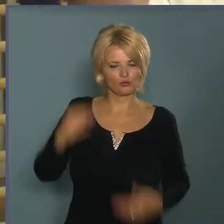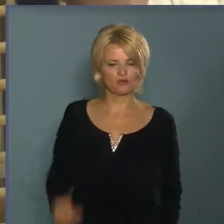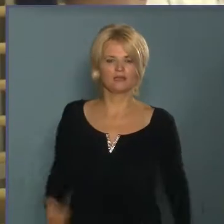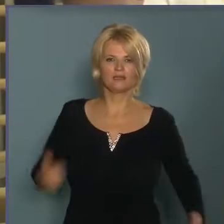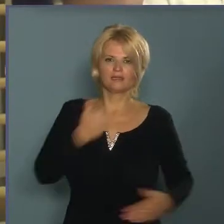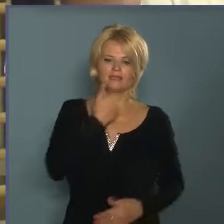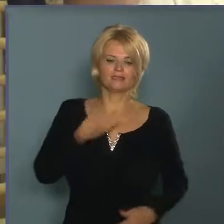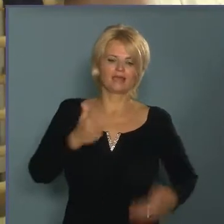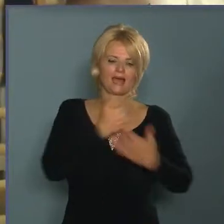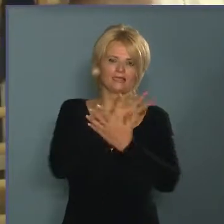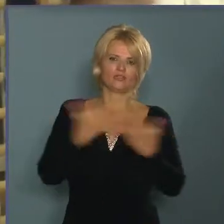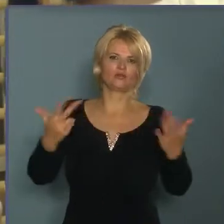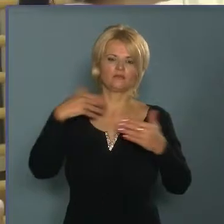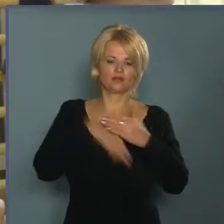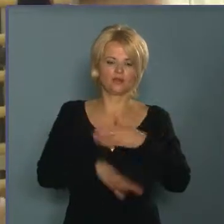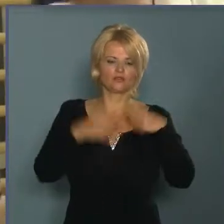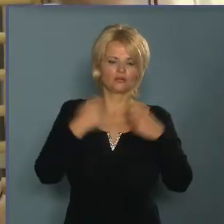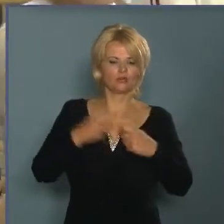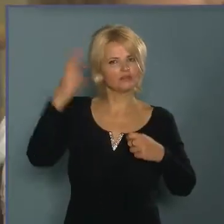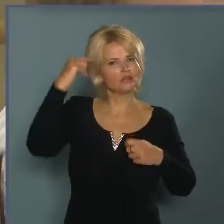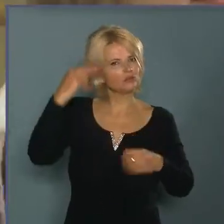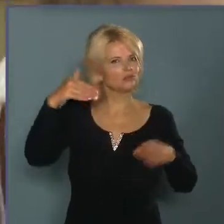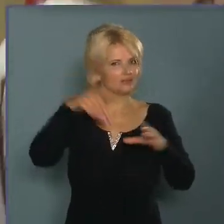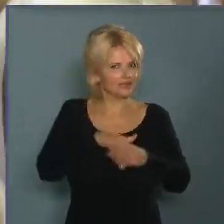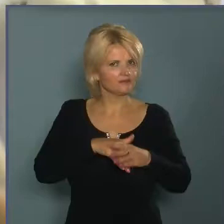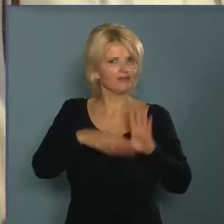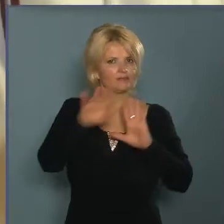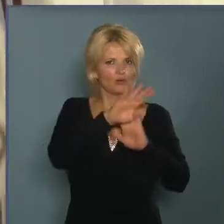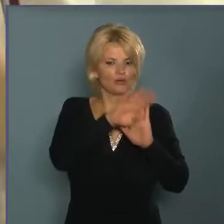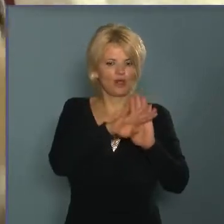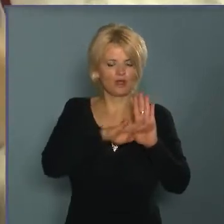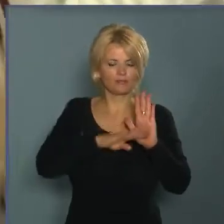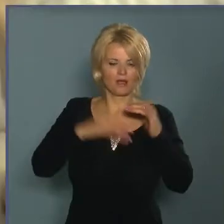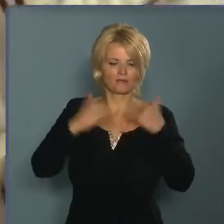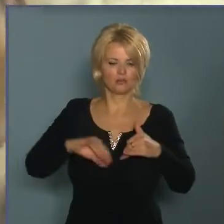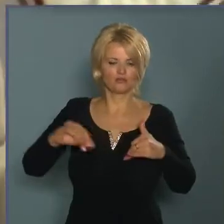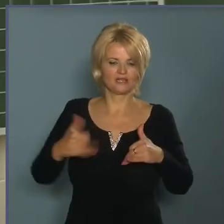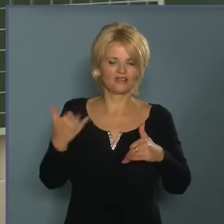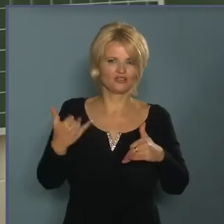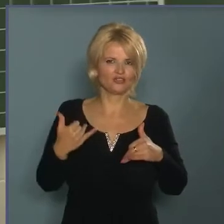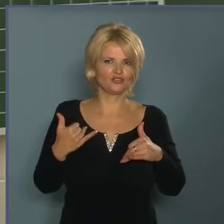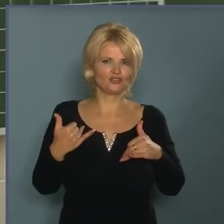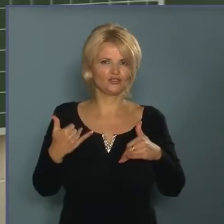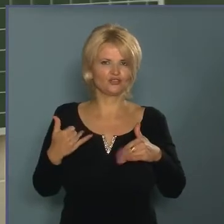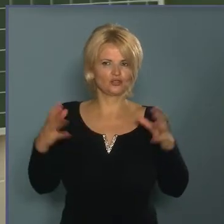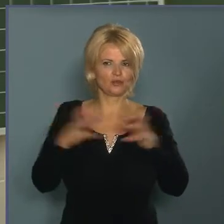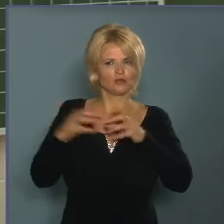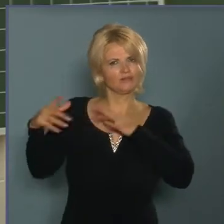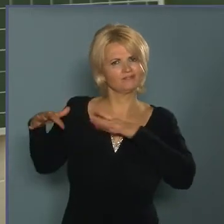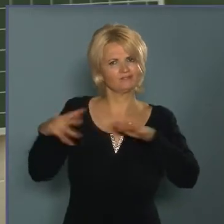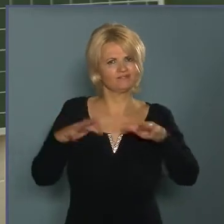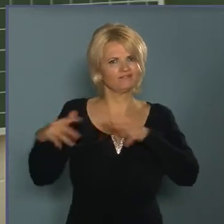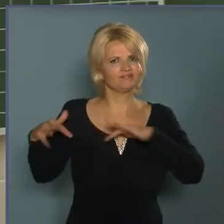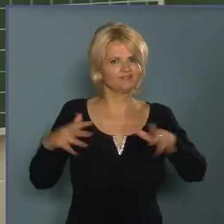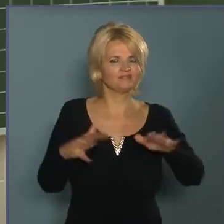Körülbelül 180 alsós tanulónk vesz részt ebben a programban, még most is vonulnak a csoportok,